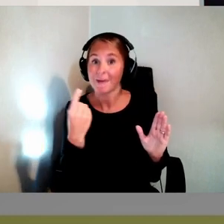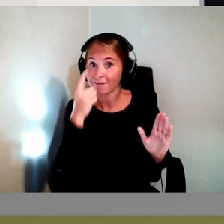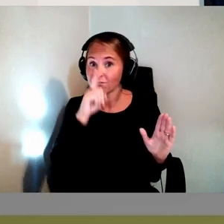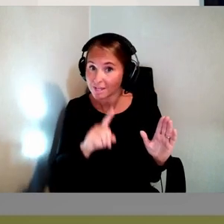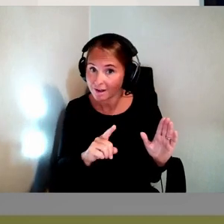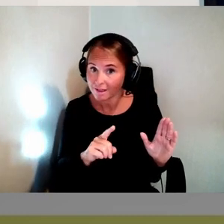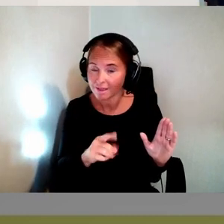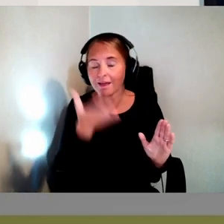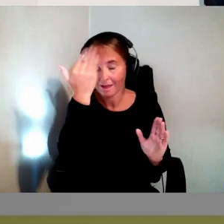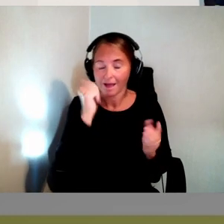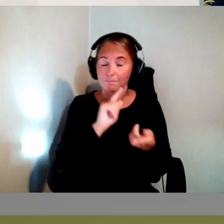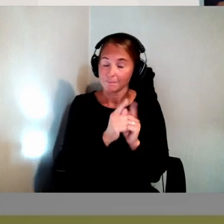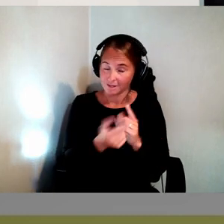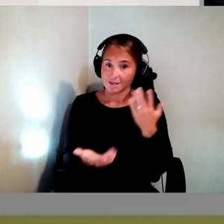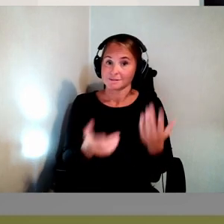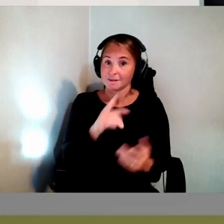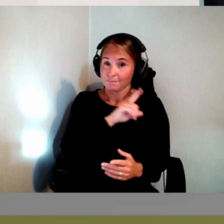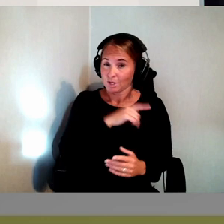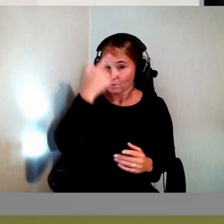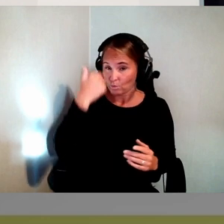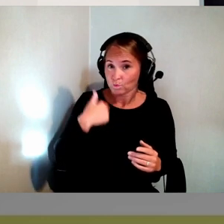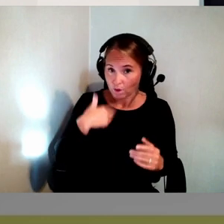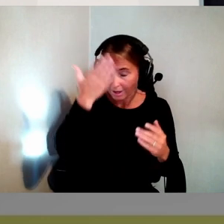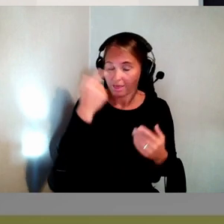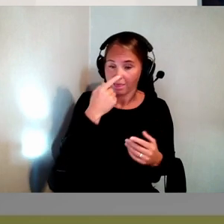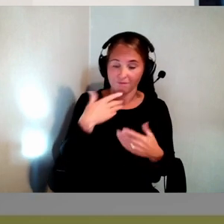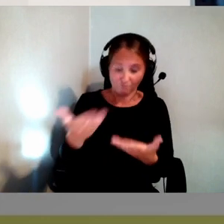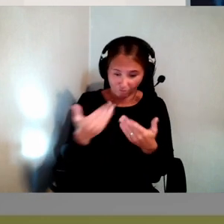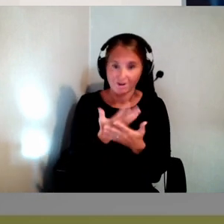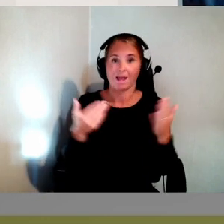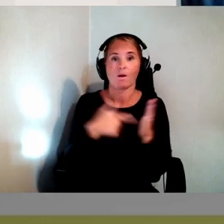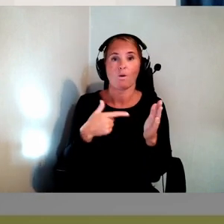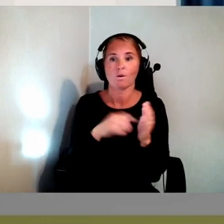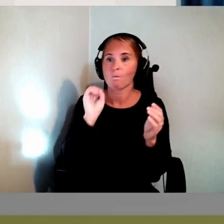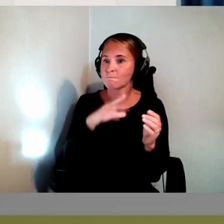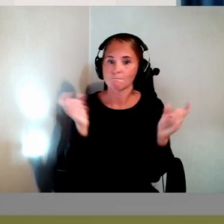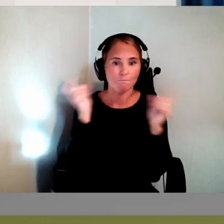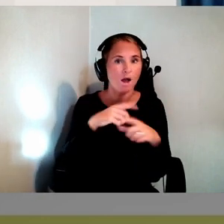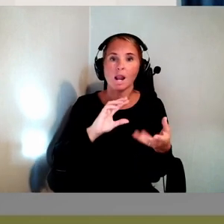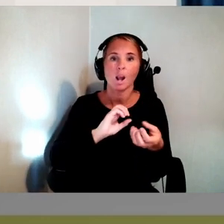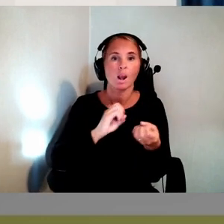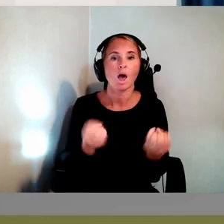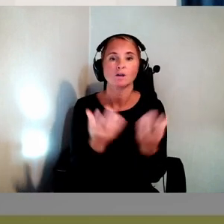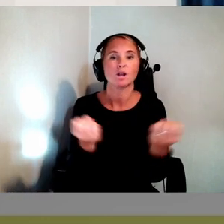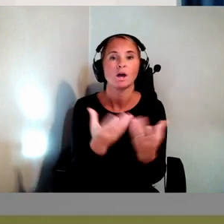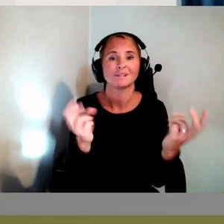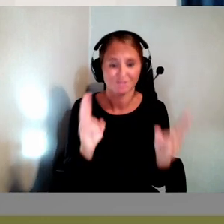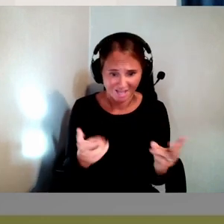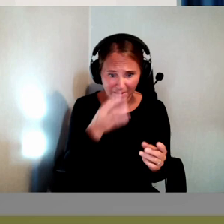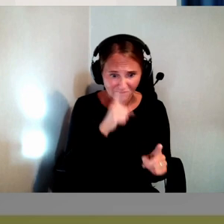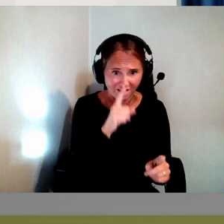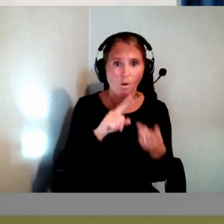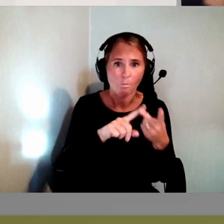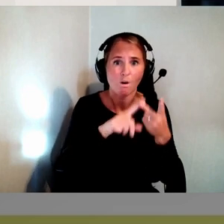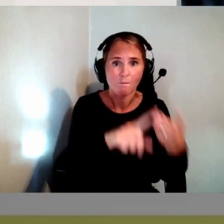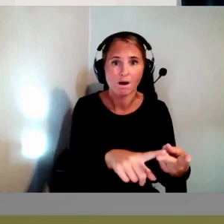Det kan bli rätt mycket tror jag. Och de kan man få flera gånger om man inte fixar dem heller. För samma fel. Och så det värsta